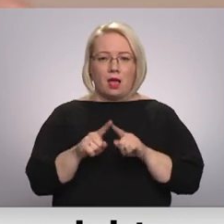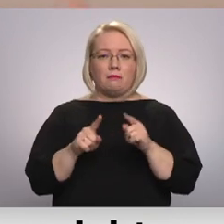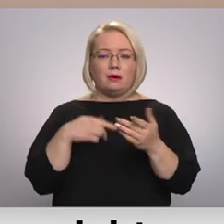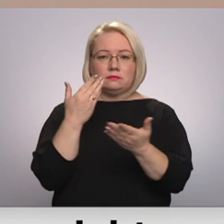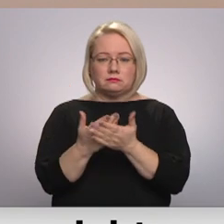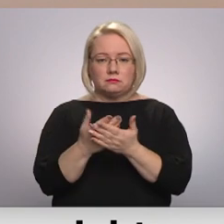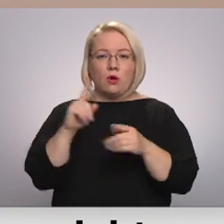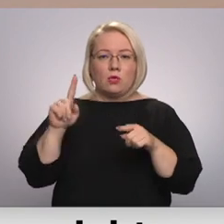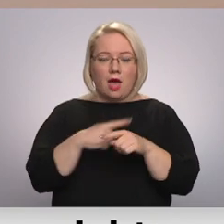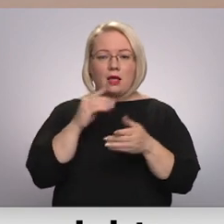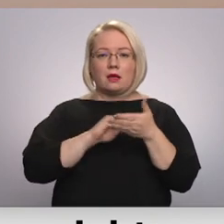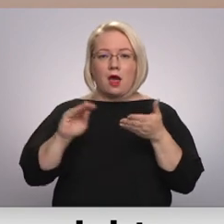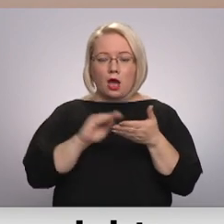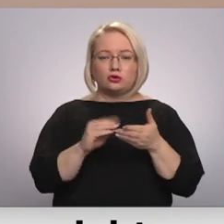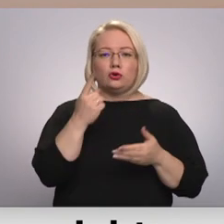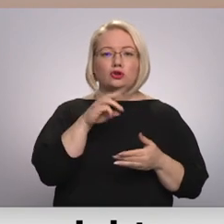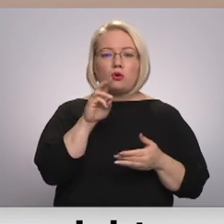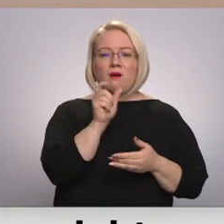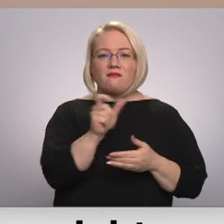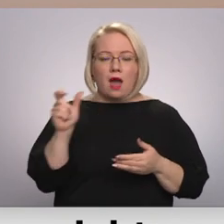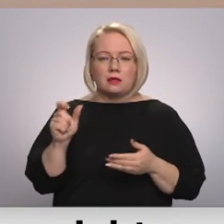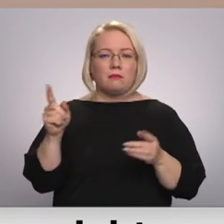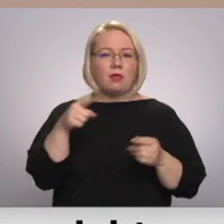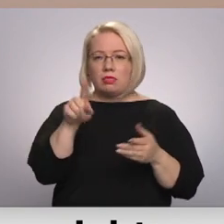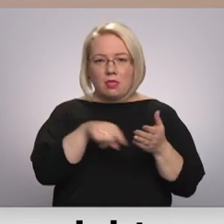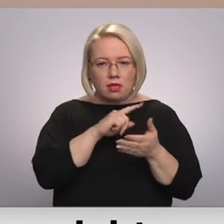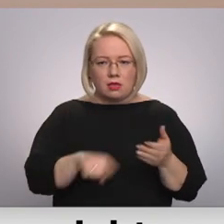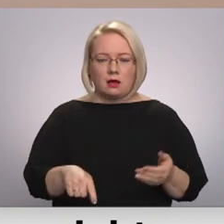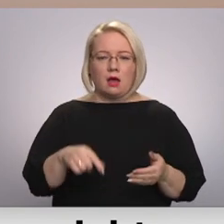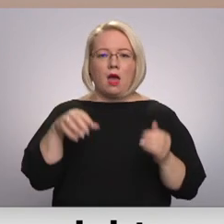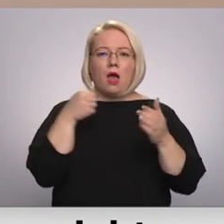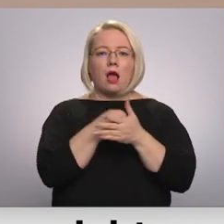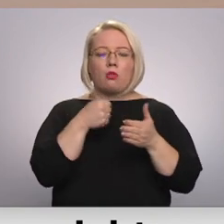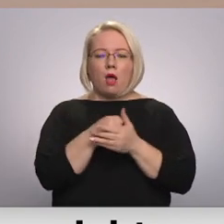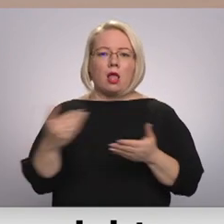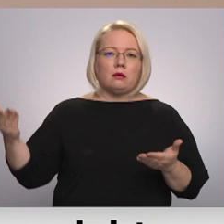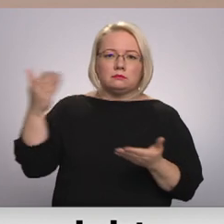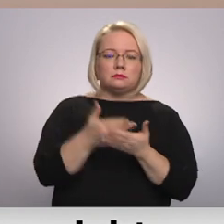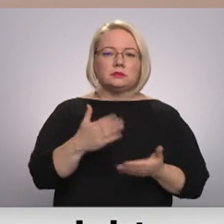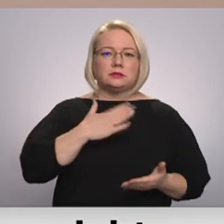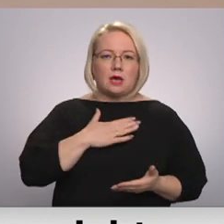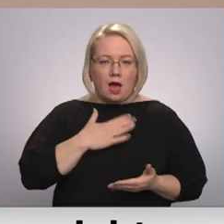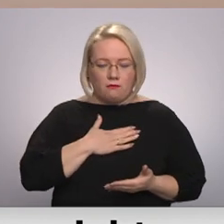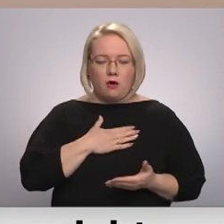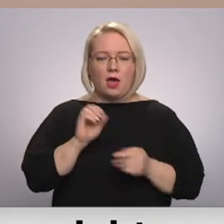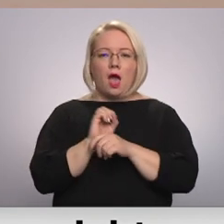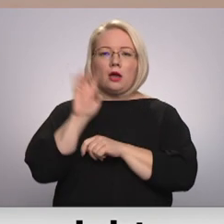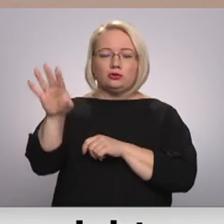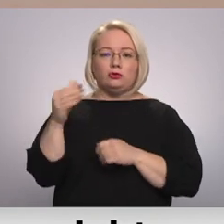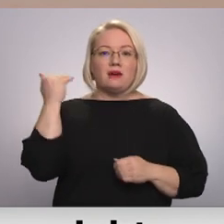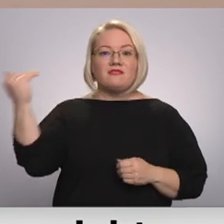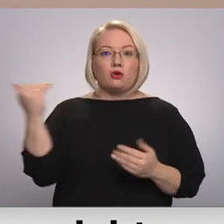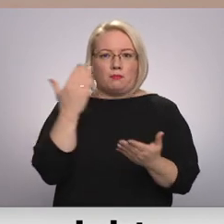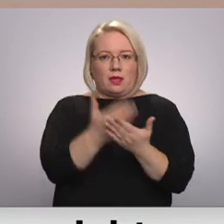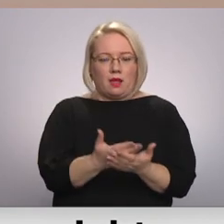Un tur atkal es rakstu summu vārdiem pārtais. Viņa saka, šitas arī nedara. Viņa beigās atsūt savu piedāvājumu. Es aizsūtu tagad pareizi apakaļ ar viņu